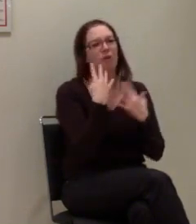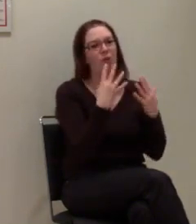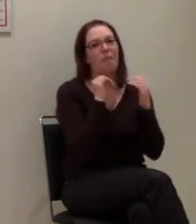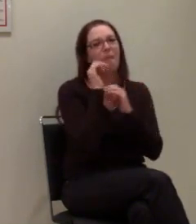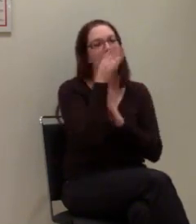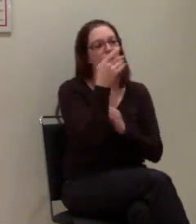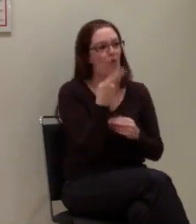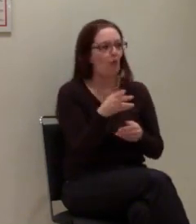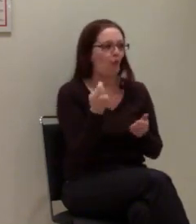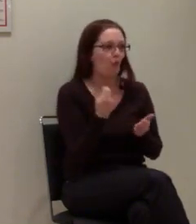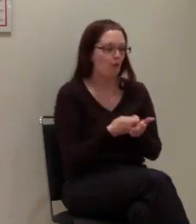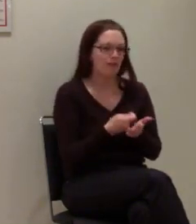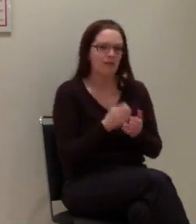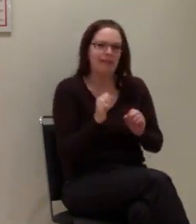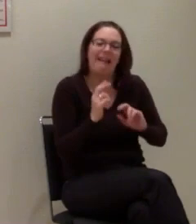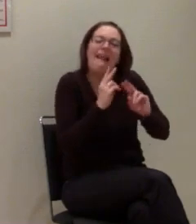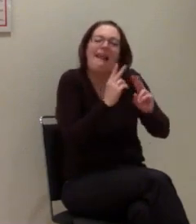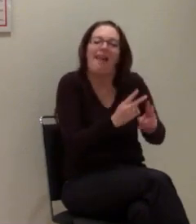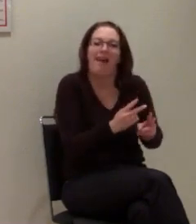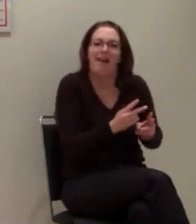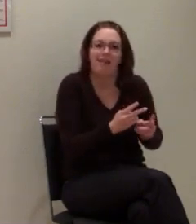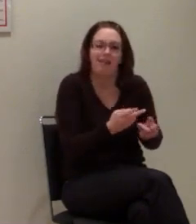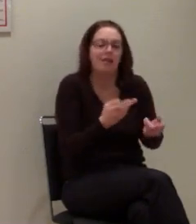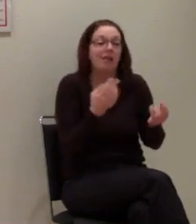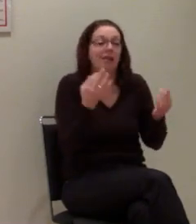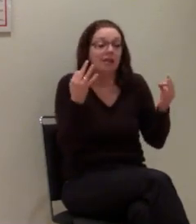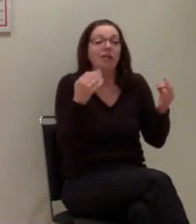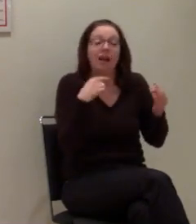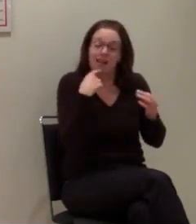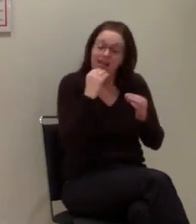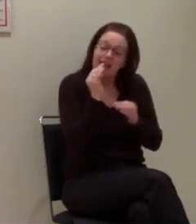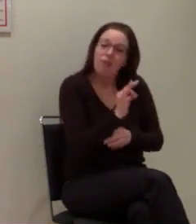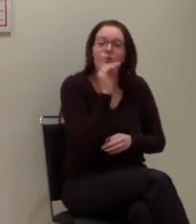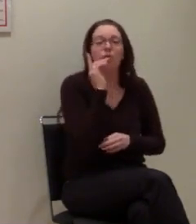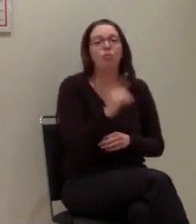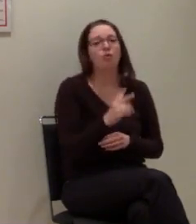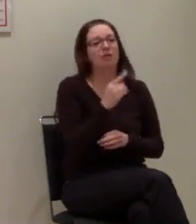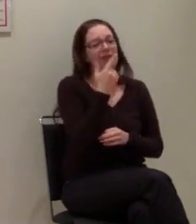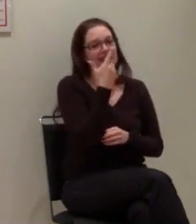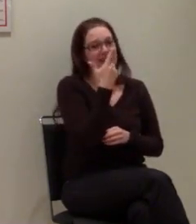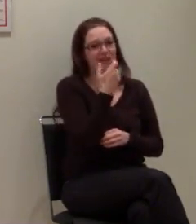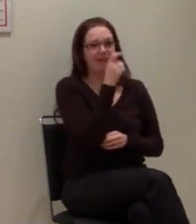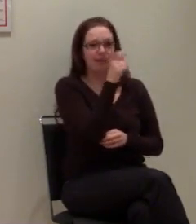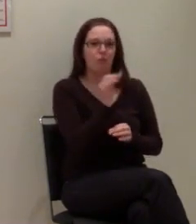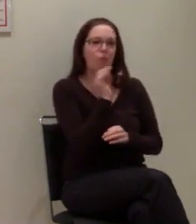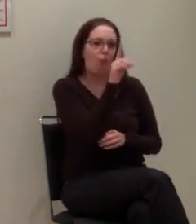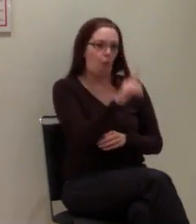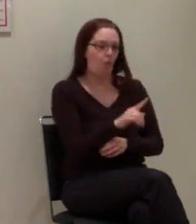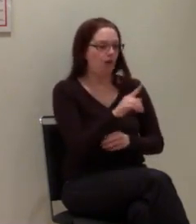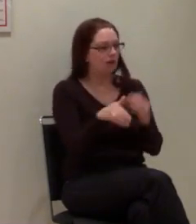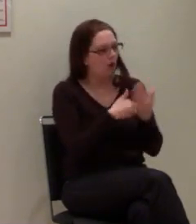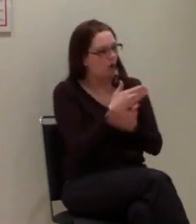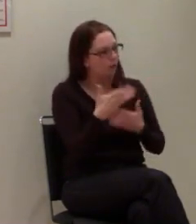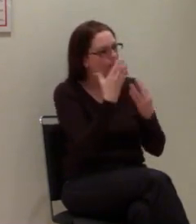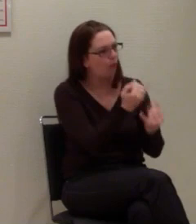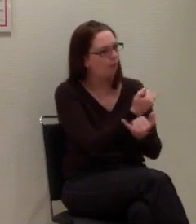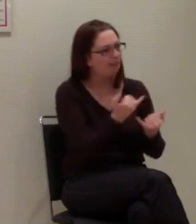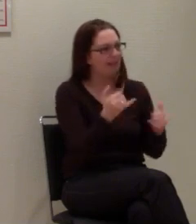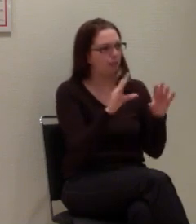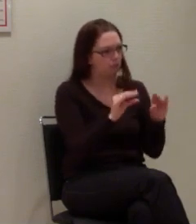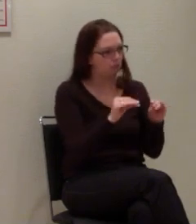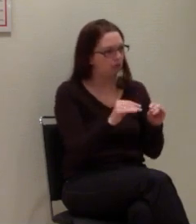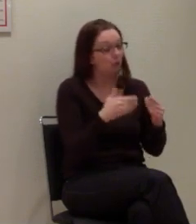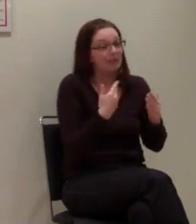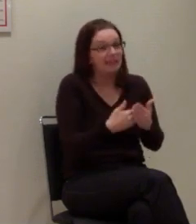Dauerleihgabe zur Verfügung. Verbunden mit der Verpflichtung, monatlich 20 Personen daran auszubilden. So steigt die Zahl der Helfer